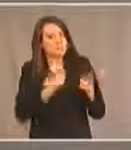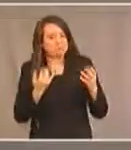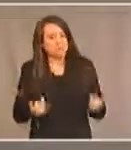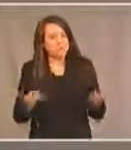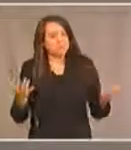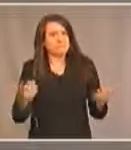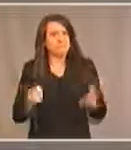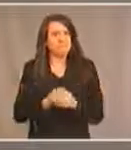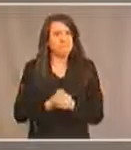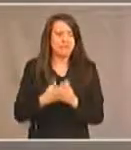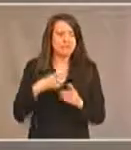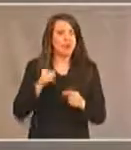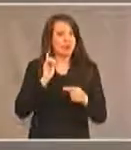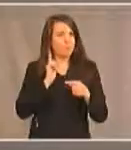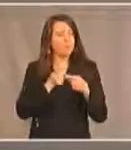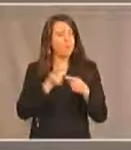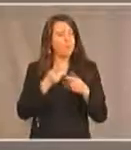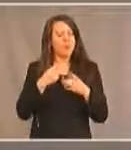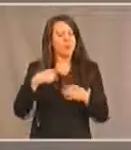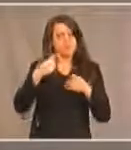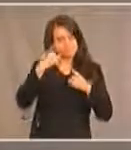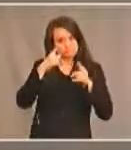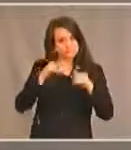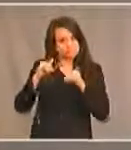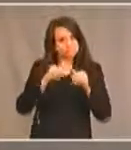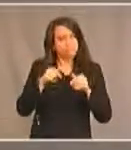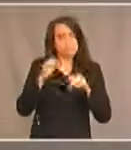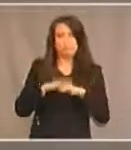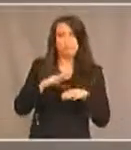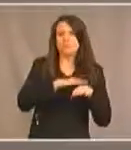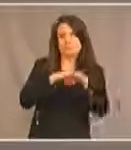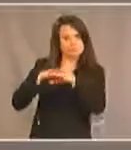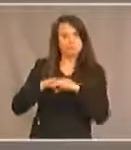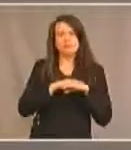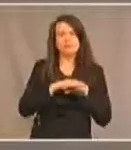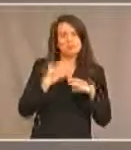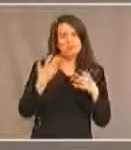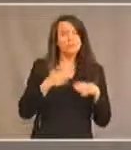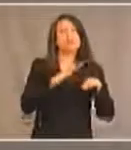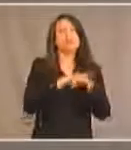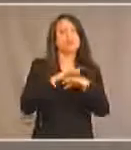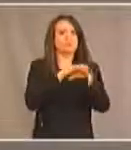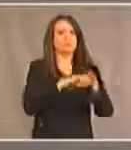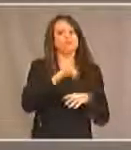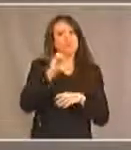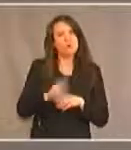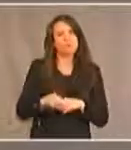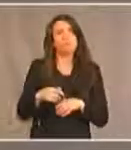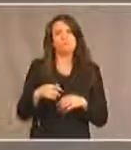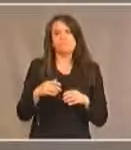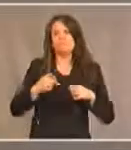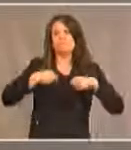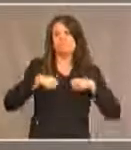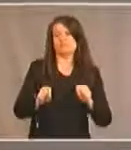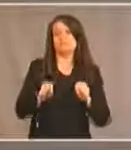l'un des points sur lesquels on s'entend le plus suite à la consultation, c'est que la consultation devra avoir du mordant.